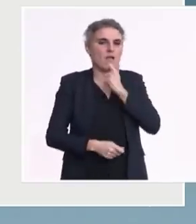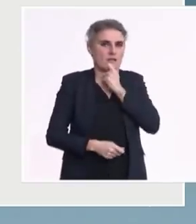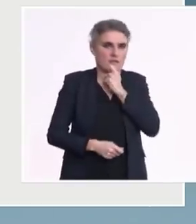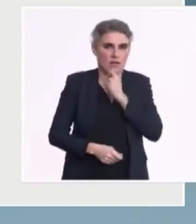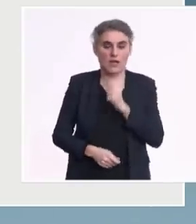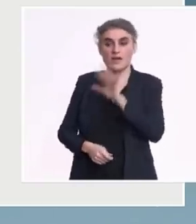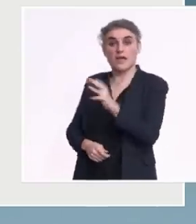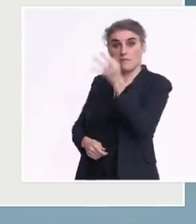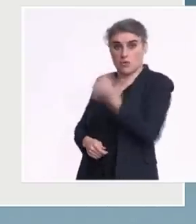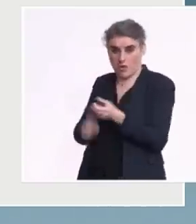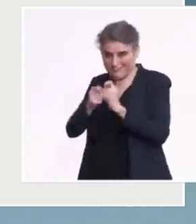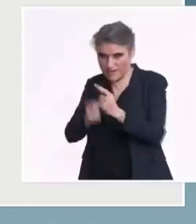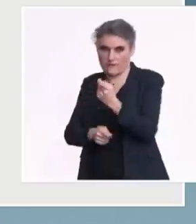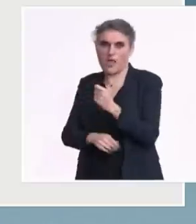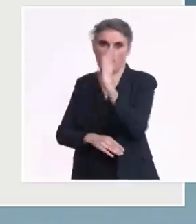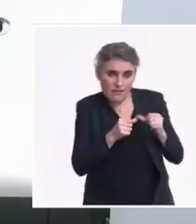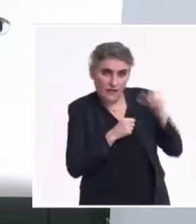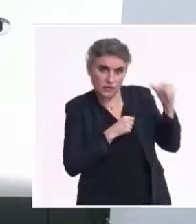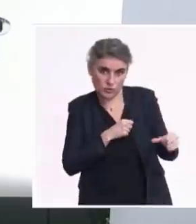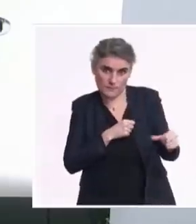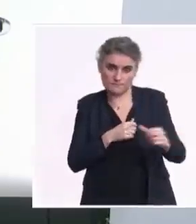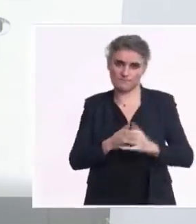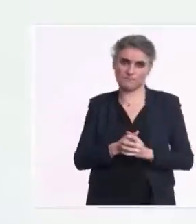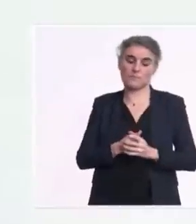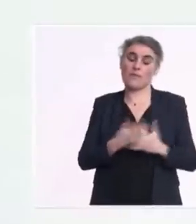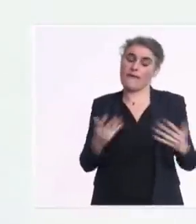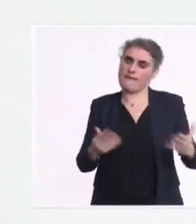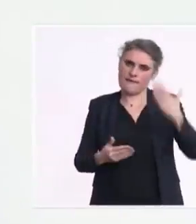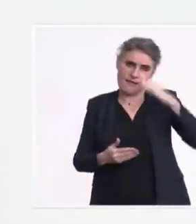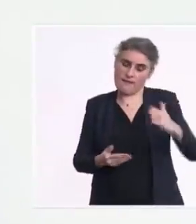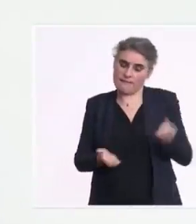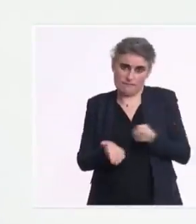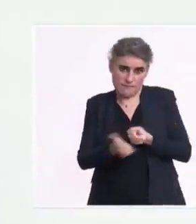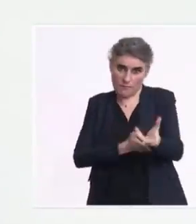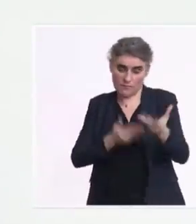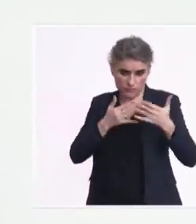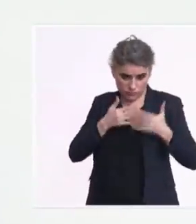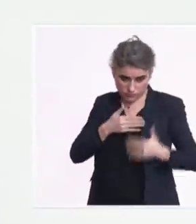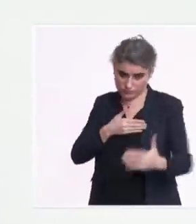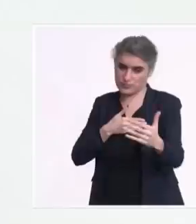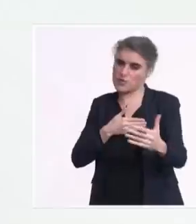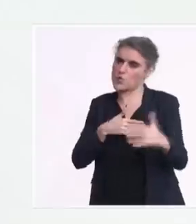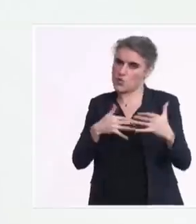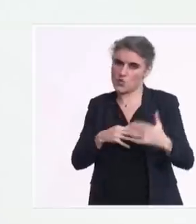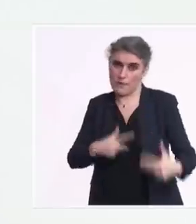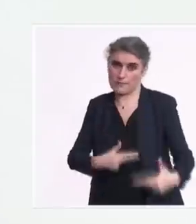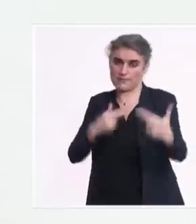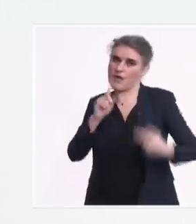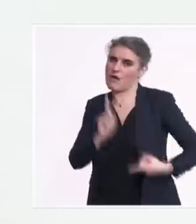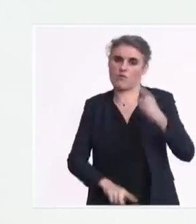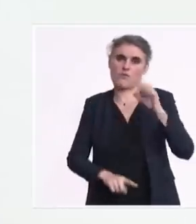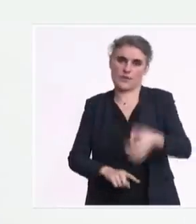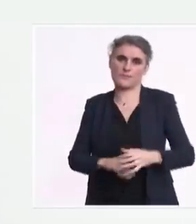à des variants dits brésiliens ou sud-africains. Devant nous, les prochaines semaines sont des semaines clés. Cette